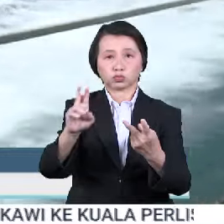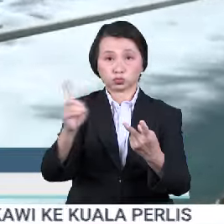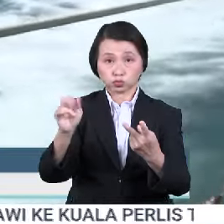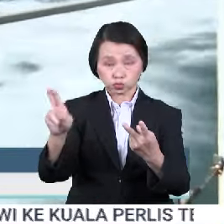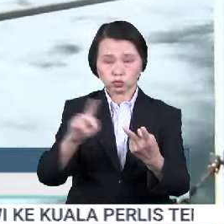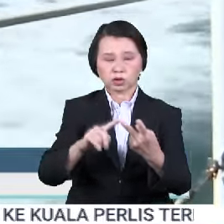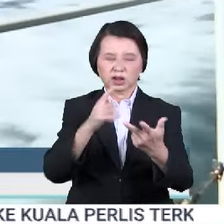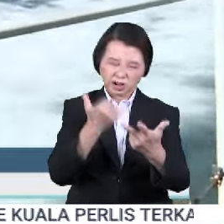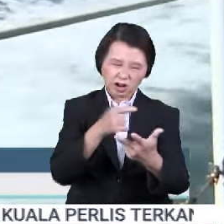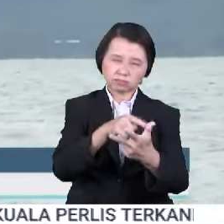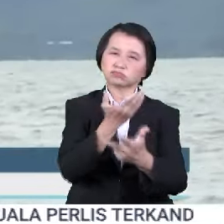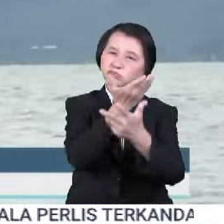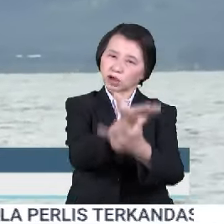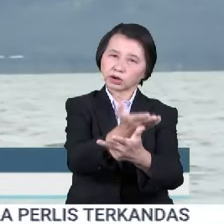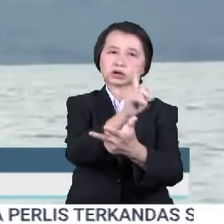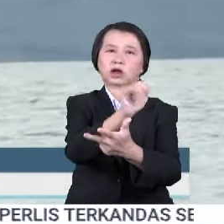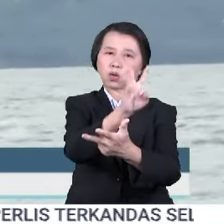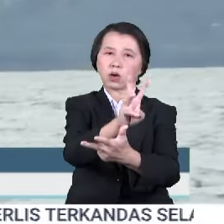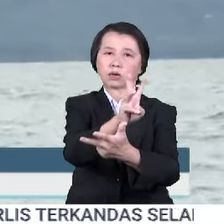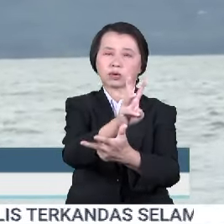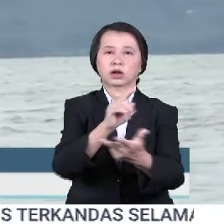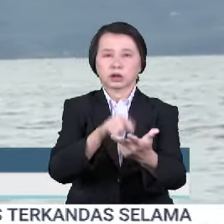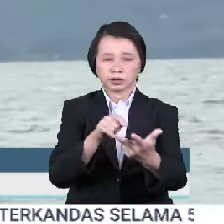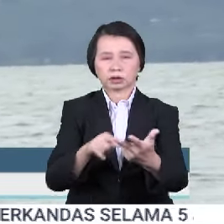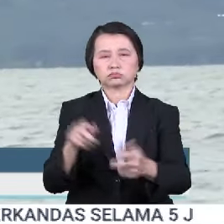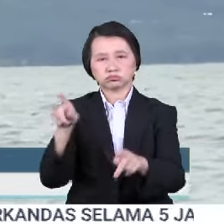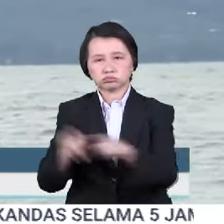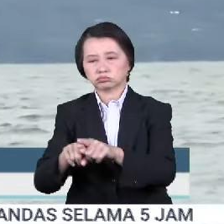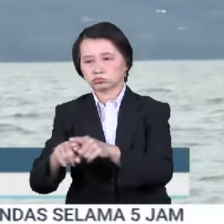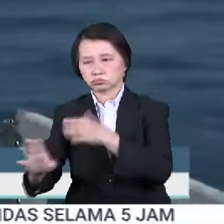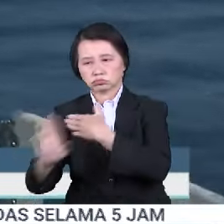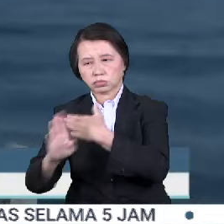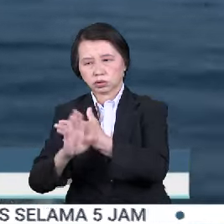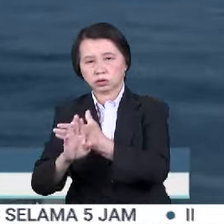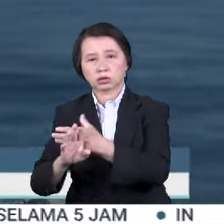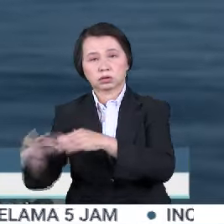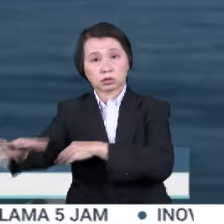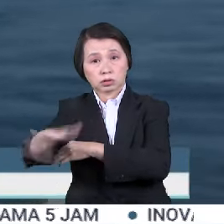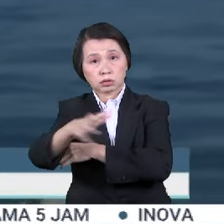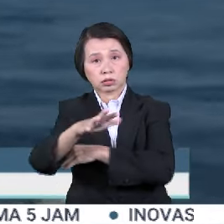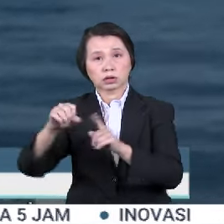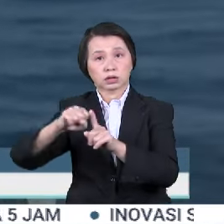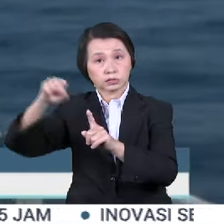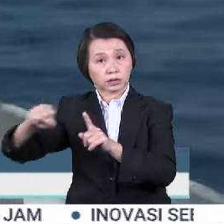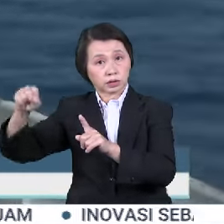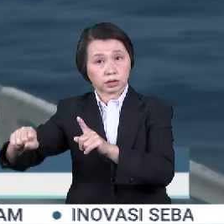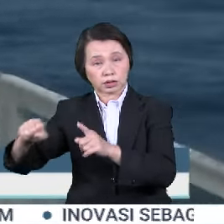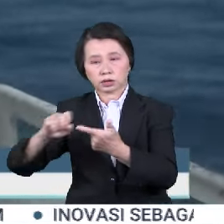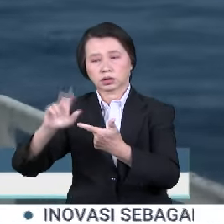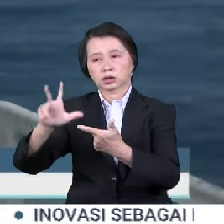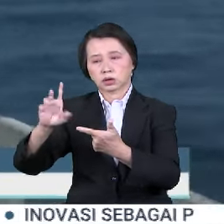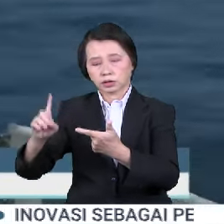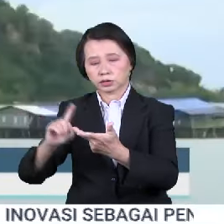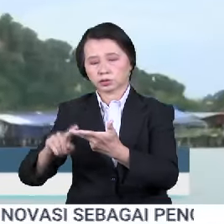perairan di Tawau. Tambahnya, kawasan tumpuan yang masih dikategorikan berisiko tinggi adalah kawasan perairan di Sandakan. Lah datu dan